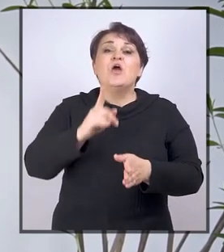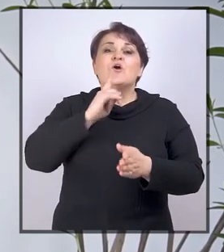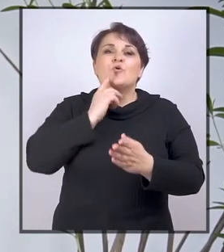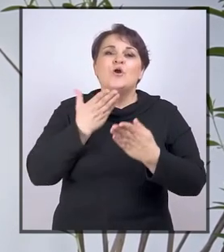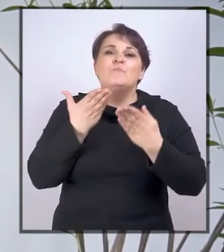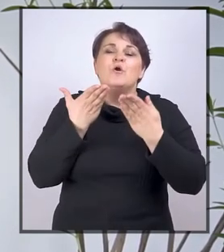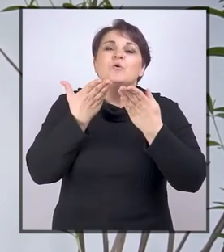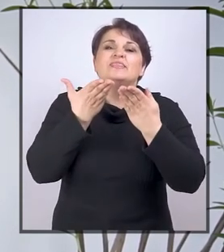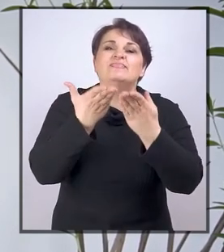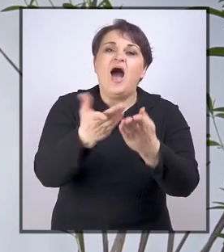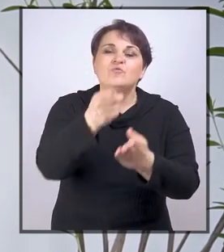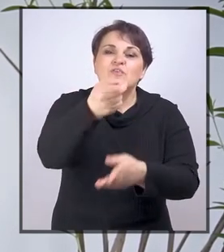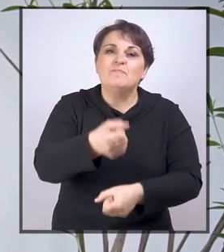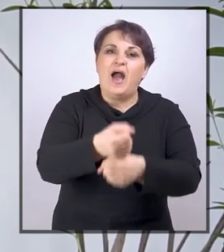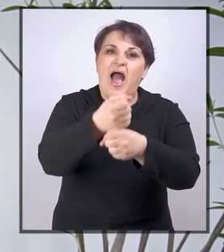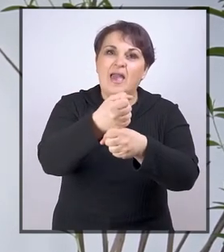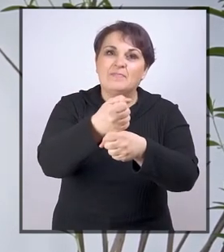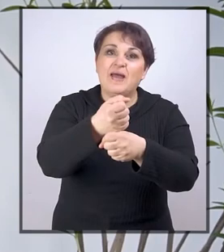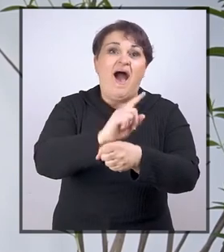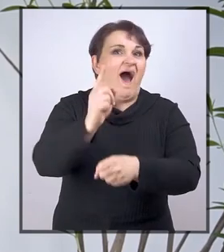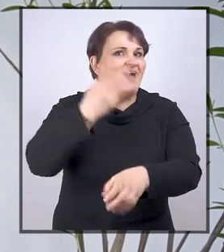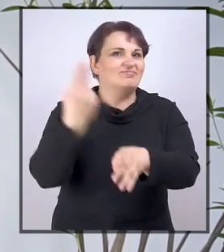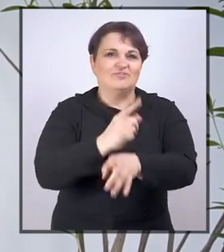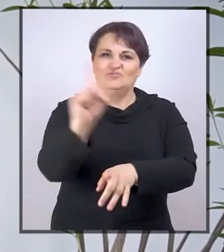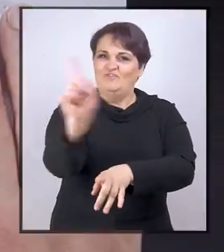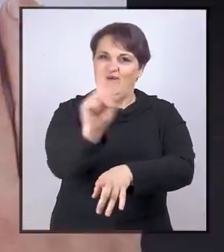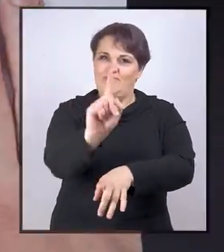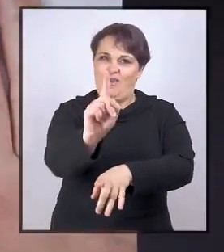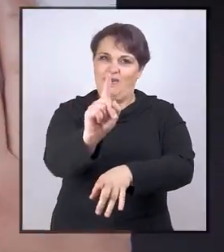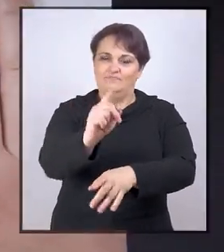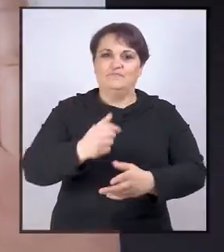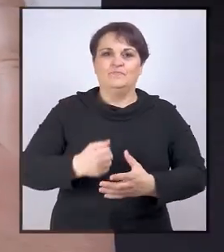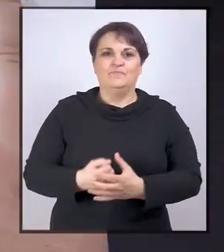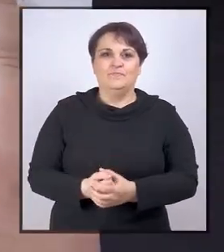koje im pružaju u podršku, a ne održave.